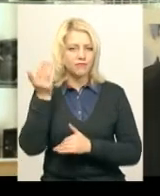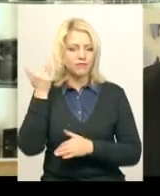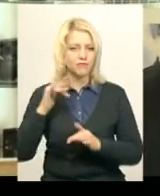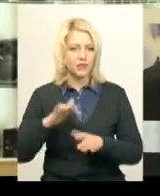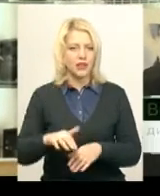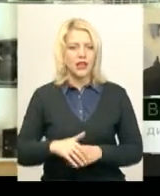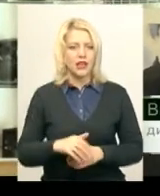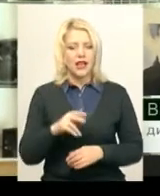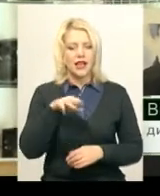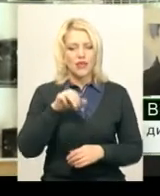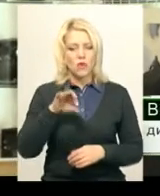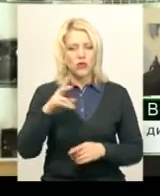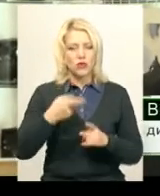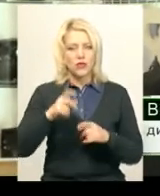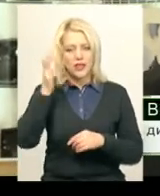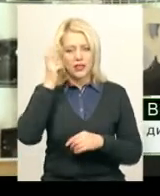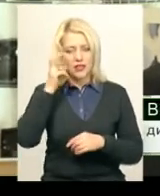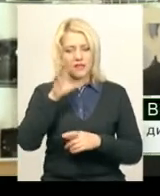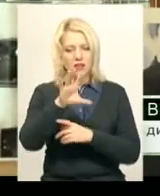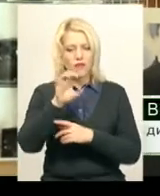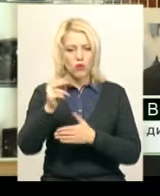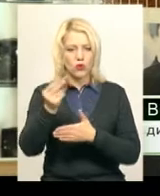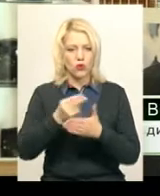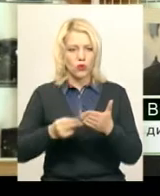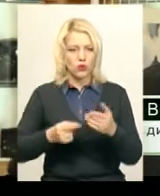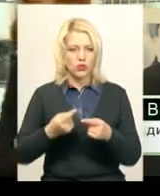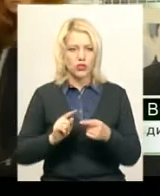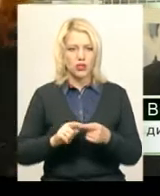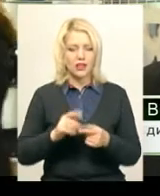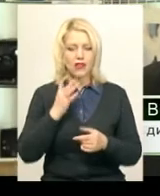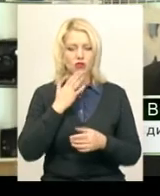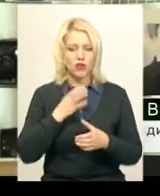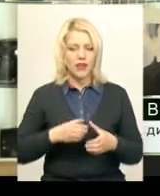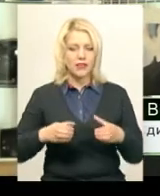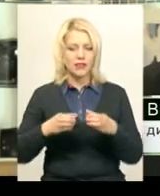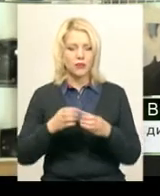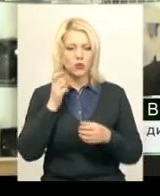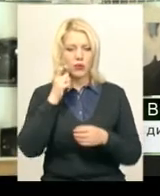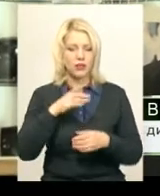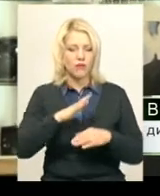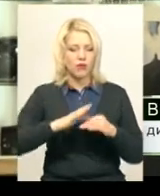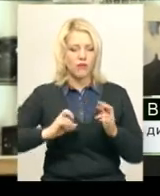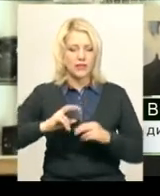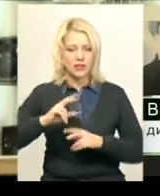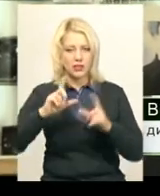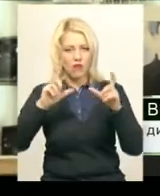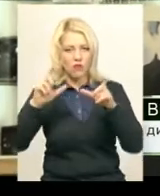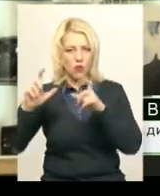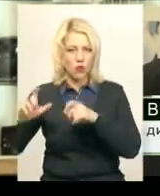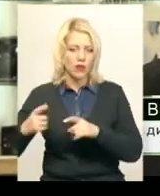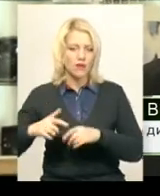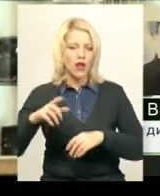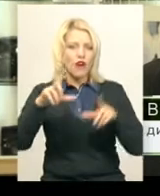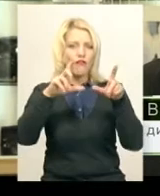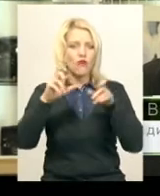це київський фотохудожник, член Національної спілки фотохудожників України, професійний фотограф, фото-журналіст,